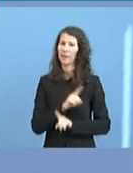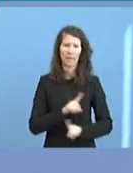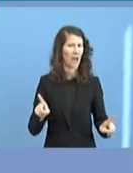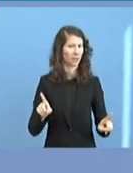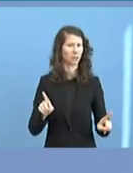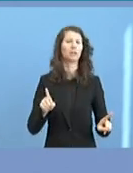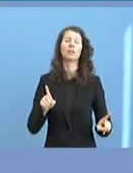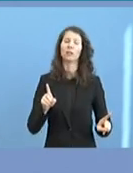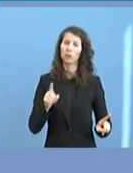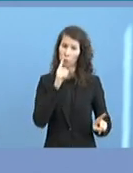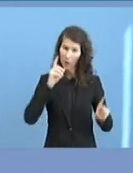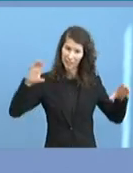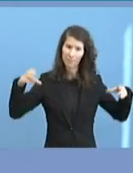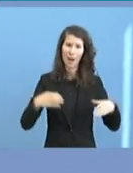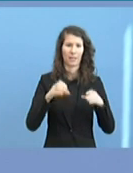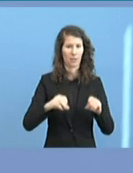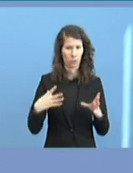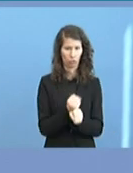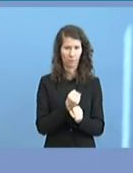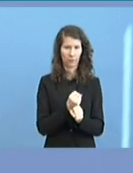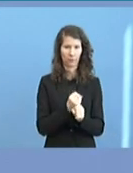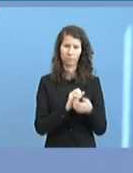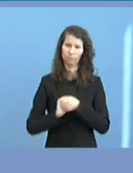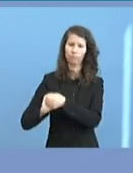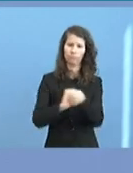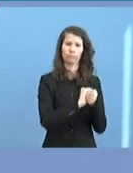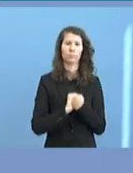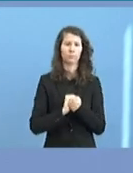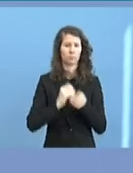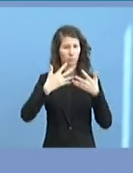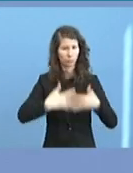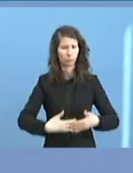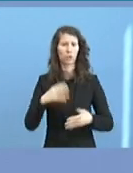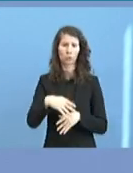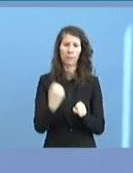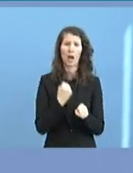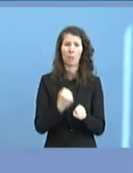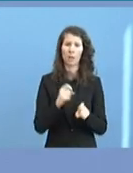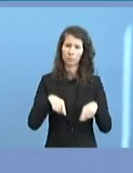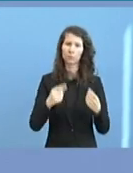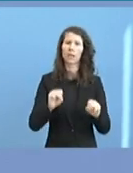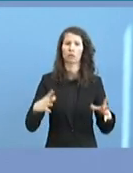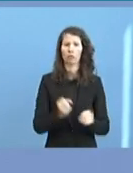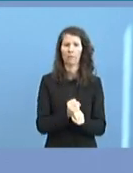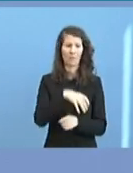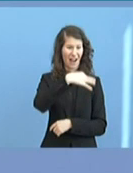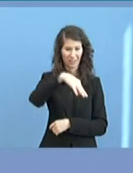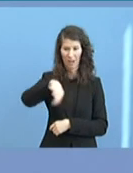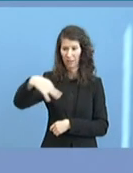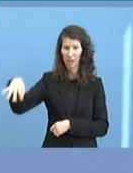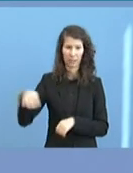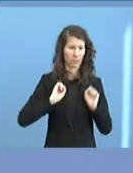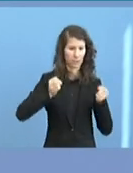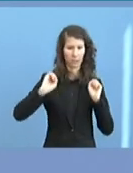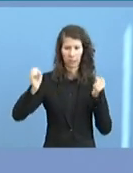im Modus einer Zusammenarbeit, einer Koordinierung bewältigen. Und ich denke, das